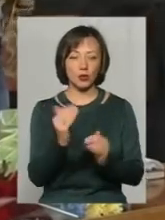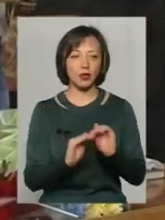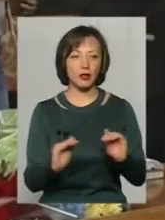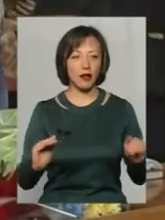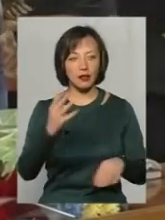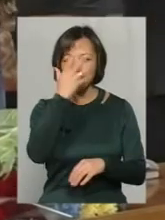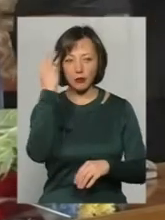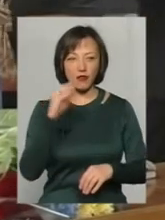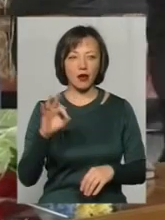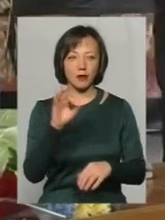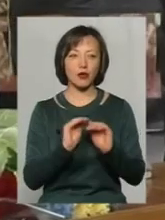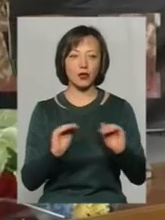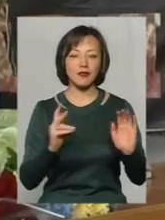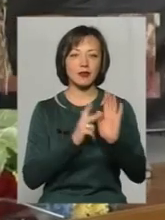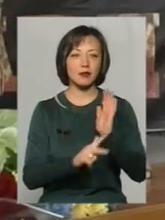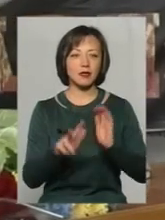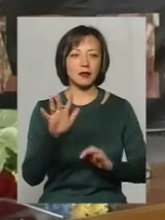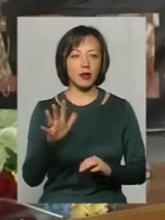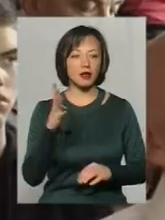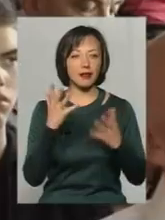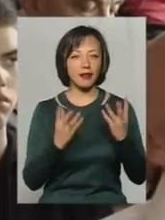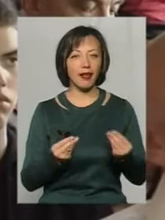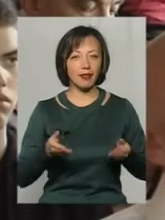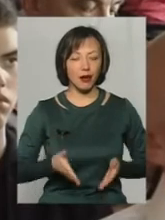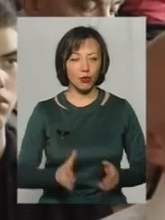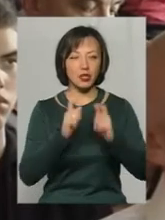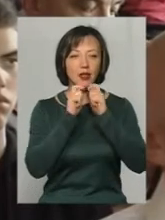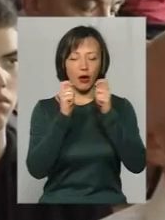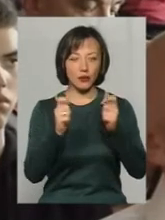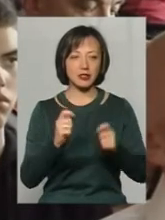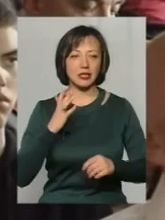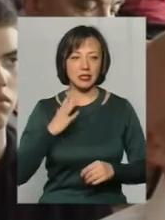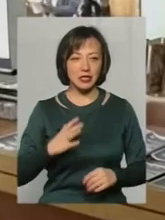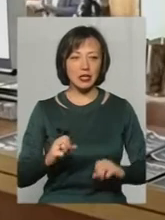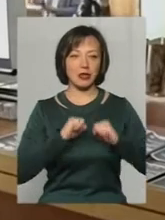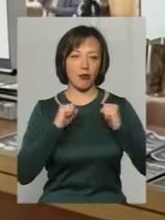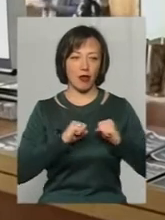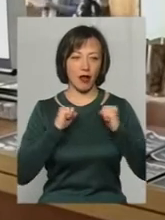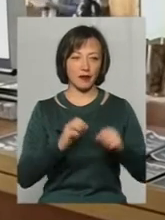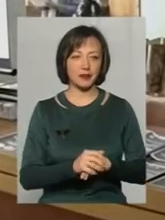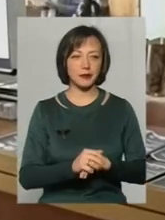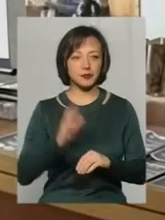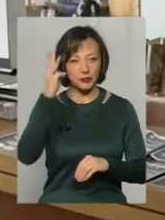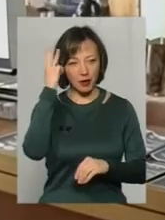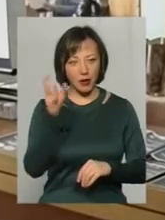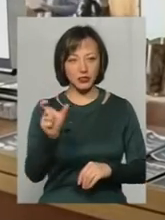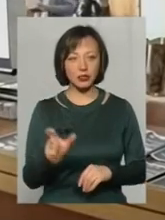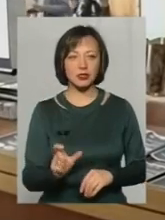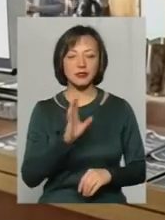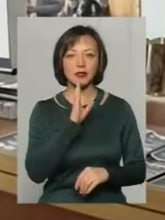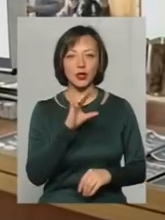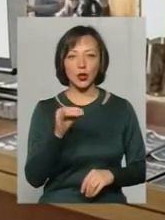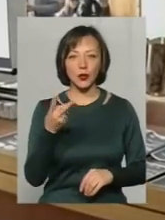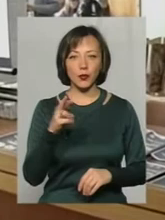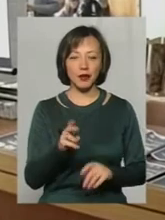Не забуває він про них і в свій 75-й день народження. Нагороджує за стійкість і наполегливість. Хмельничанка Юлія Лясота отримує з рук